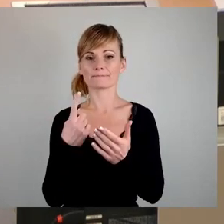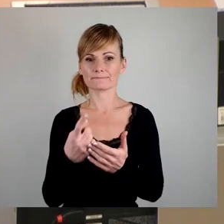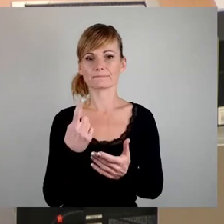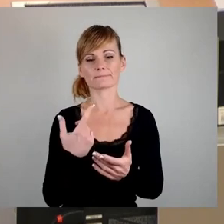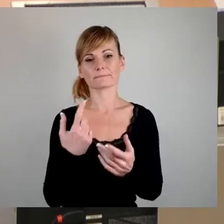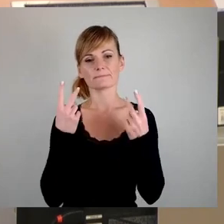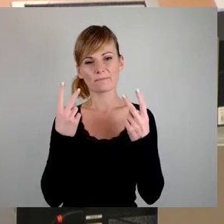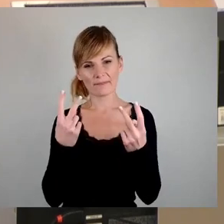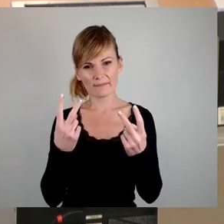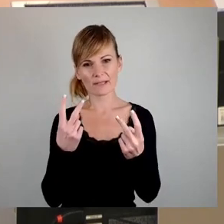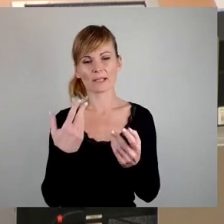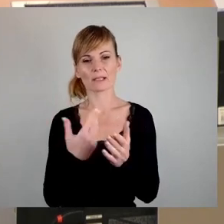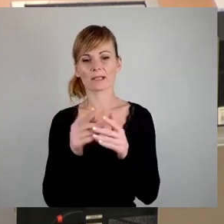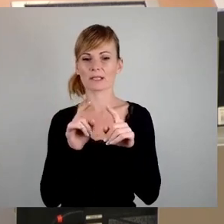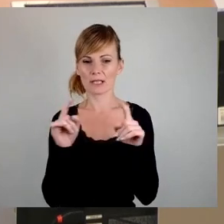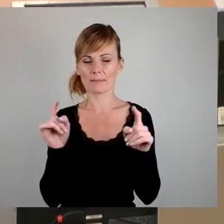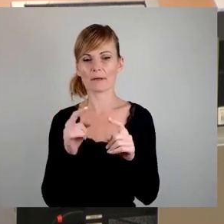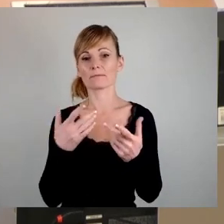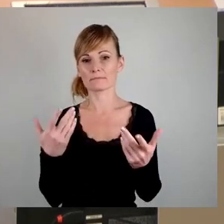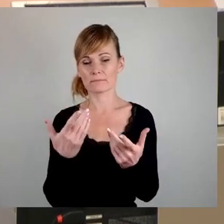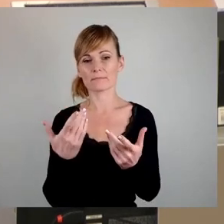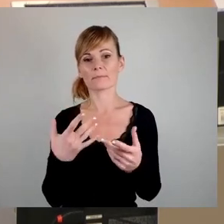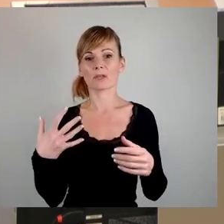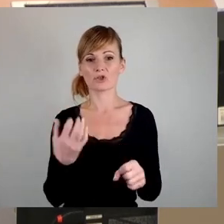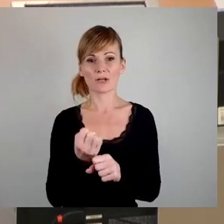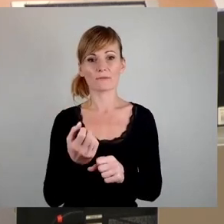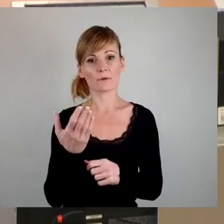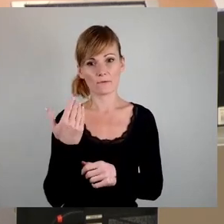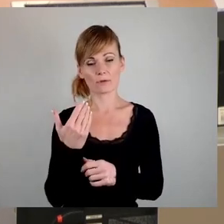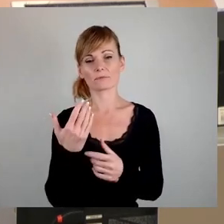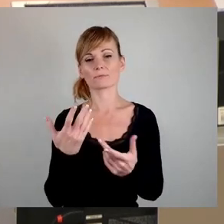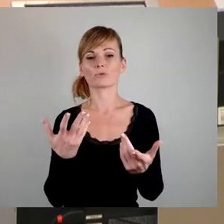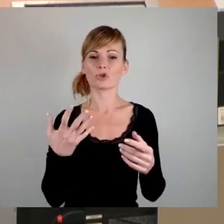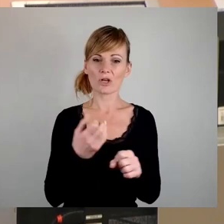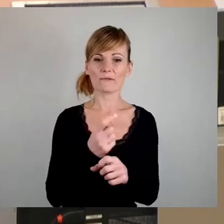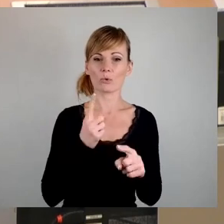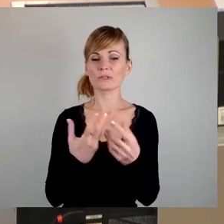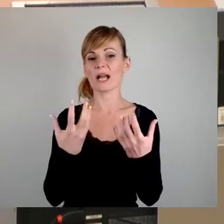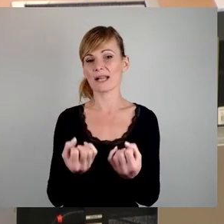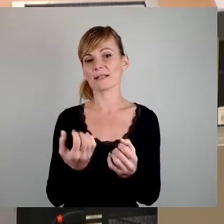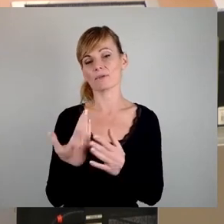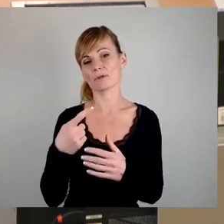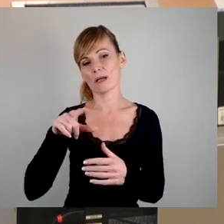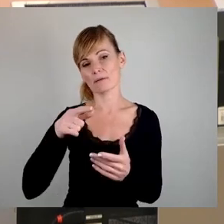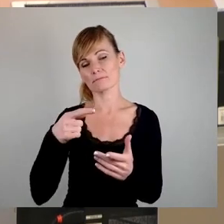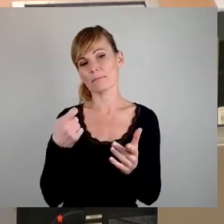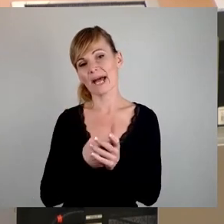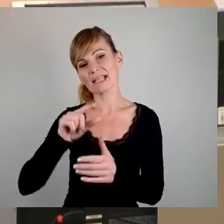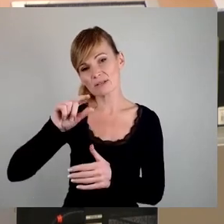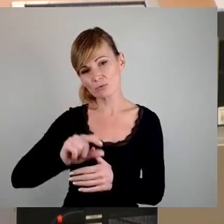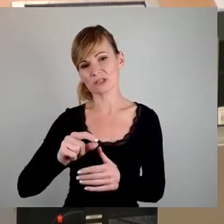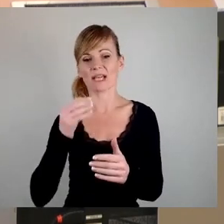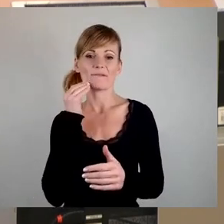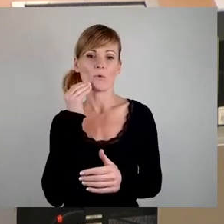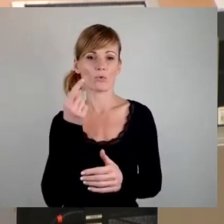des Themas, nämlich die Schaffung und den Erhalt von preisgünstigen Wohnungen. Wir haben in